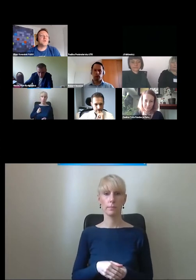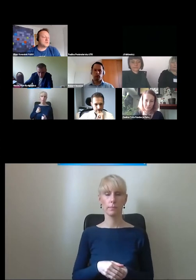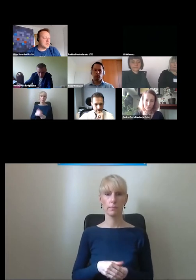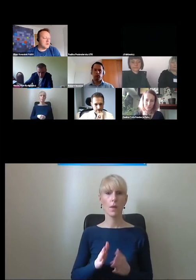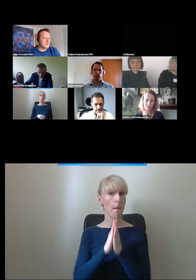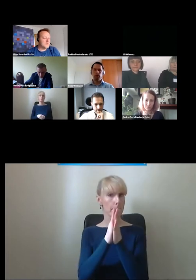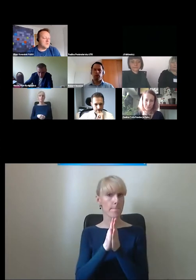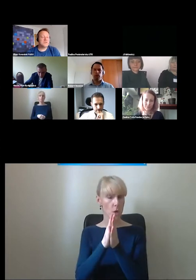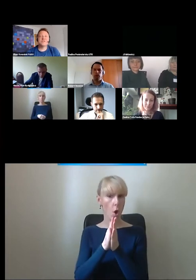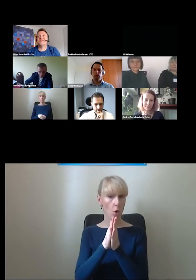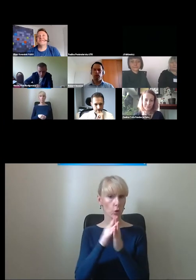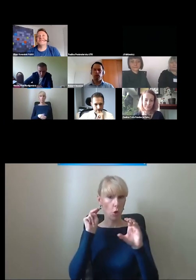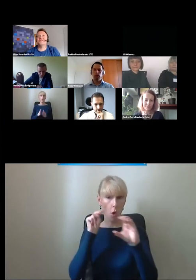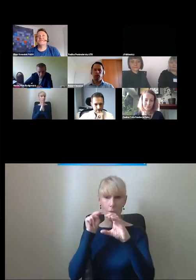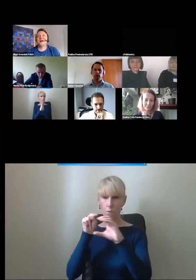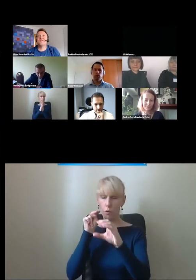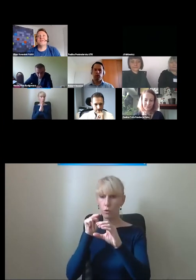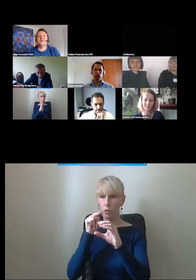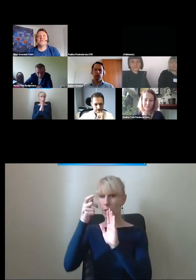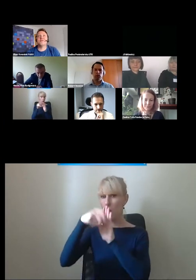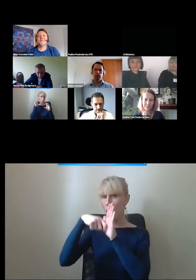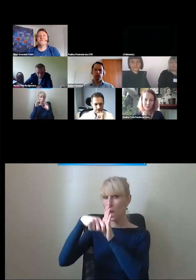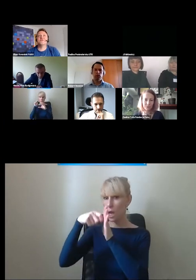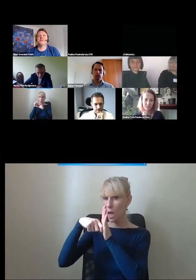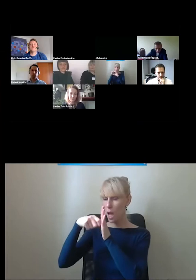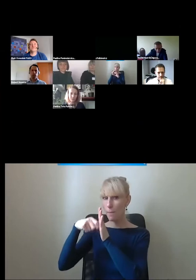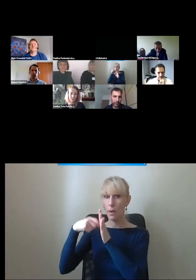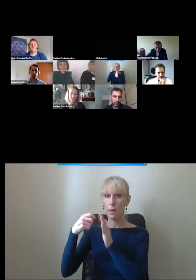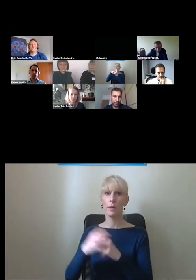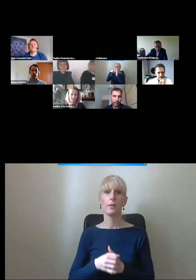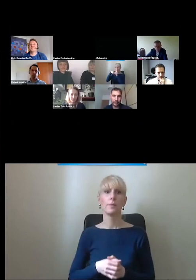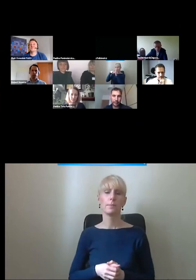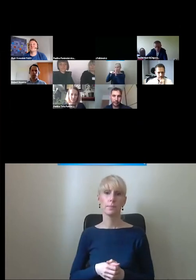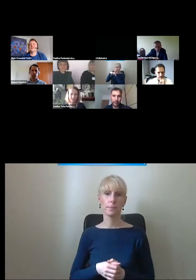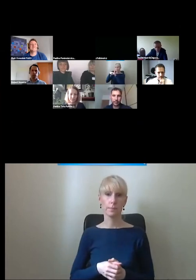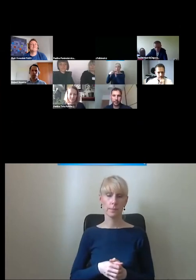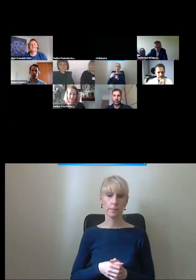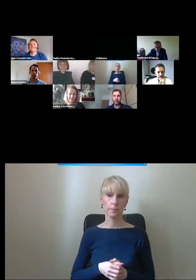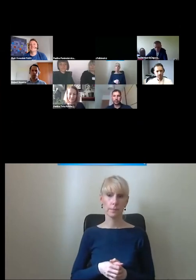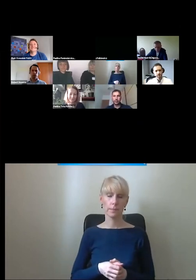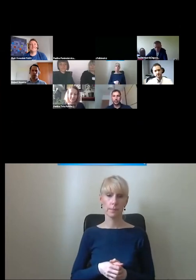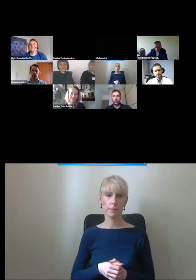Proszę o włączenie też kamer. O, już zamykam, ja już wszystko widzę.